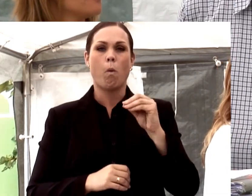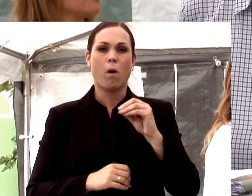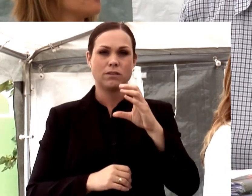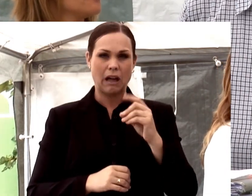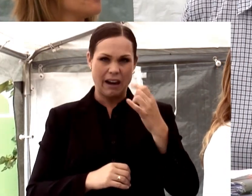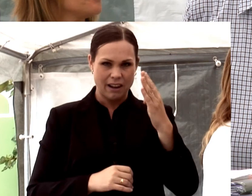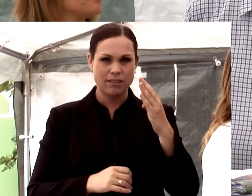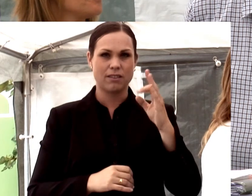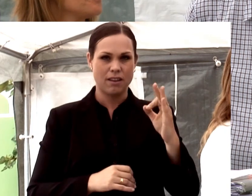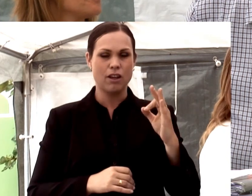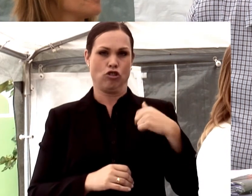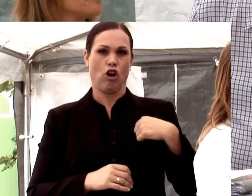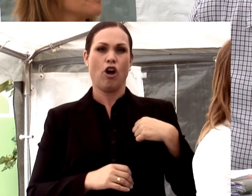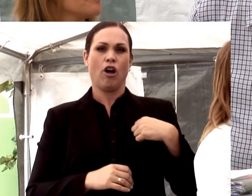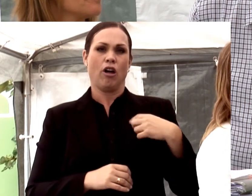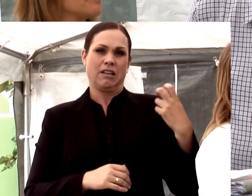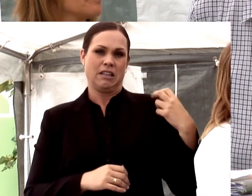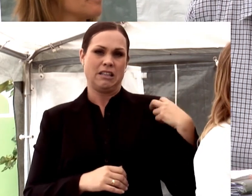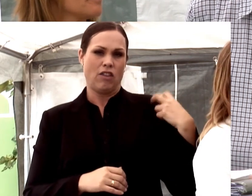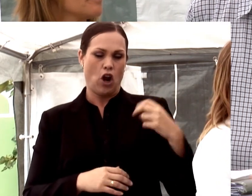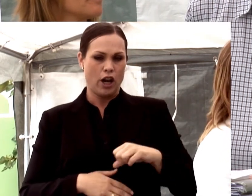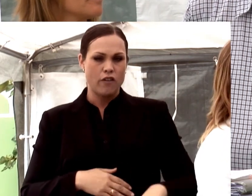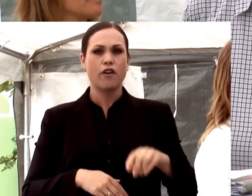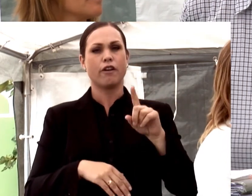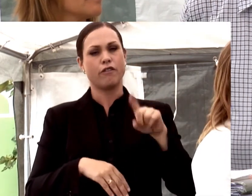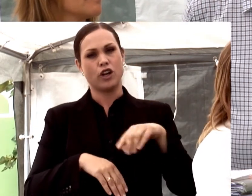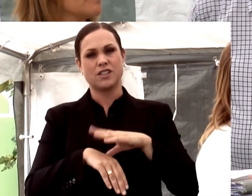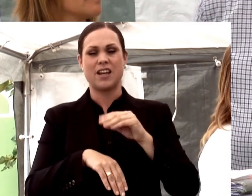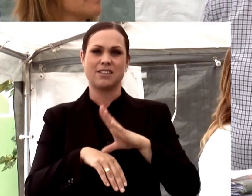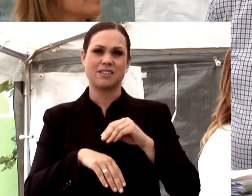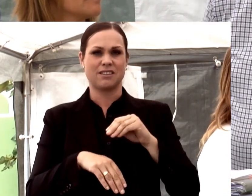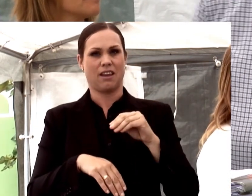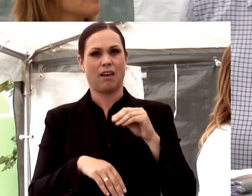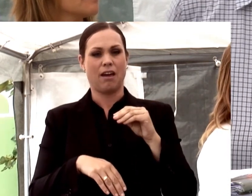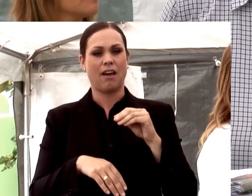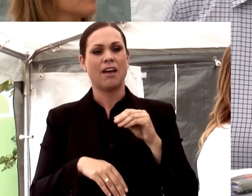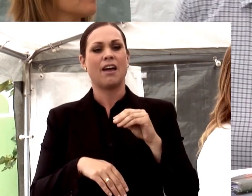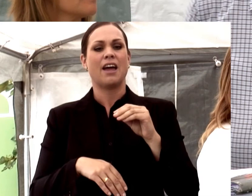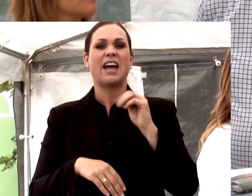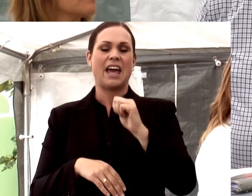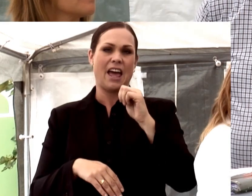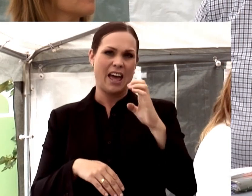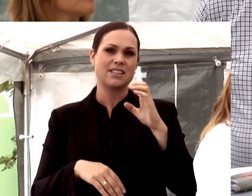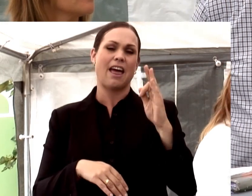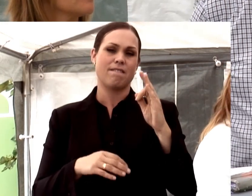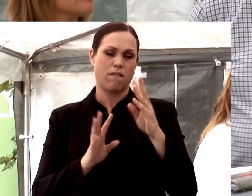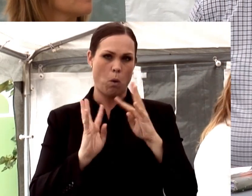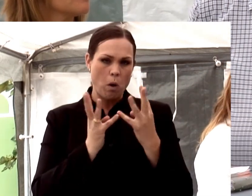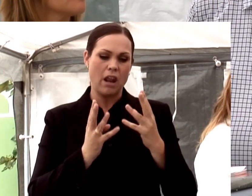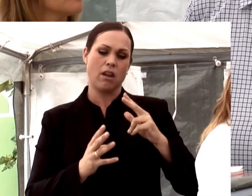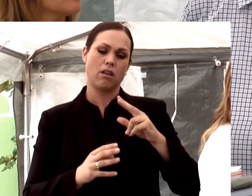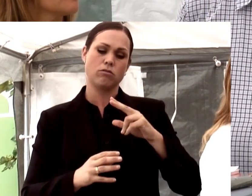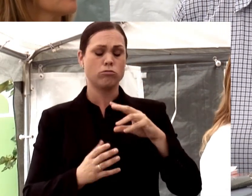Jag är generaldirektör för Svenska ESF-rådet. Vi är en statlig myndighet som ansvarar för och